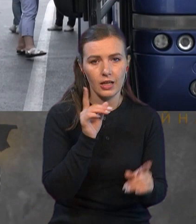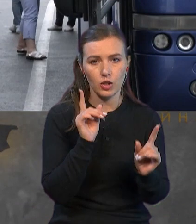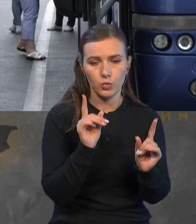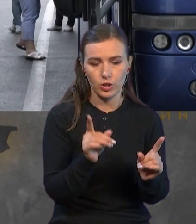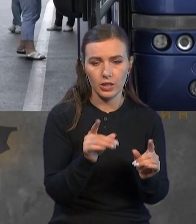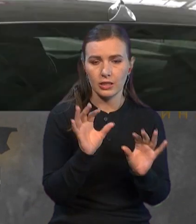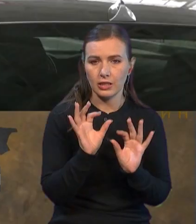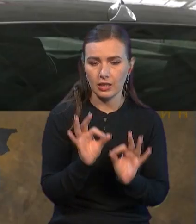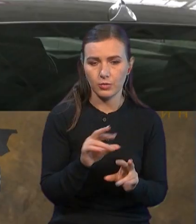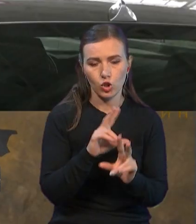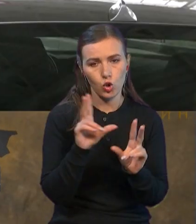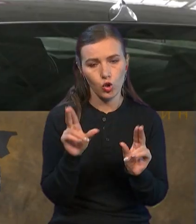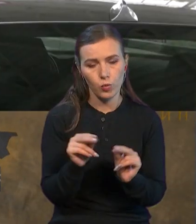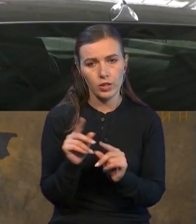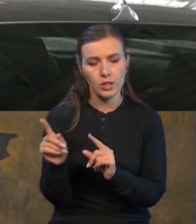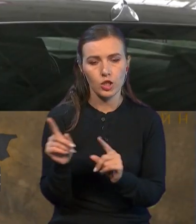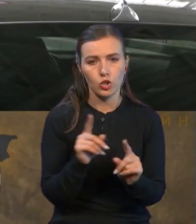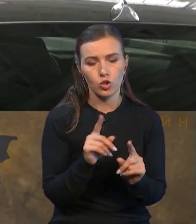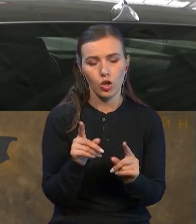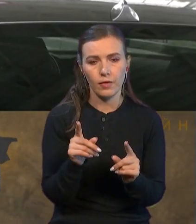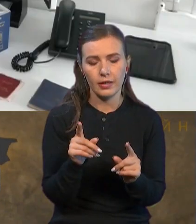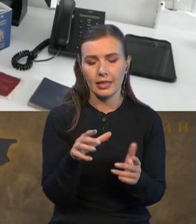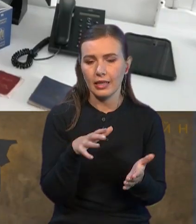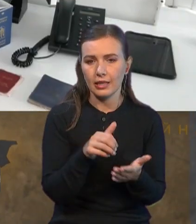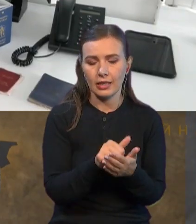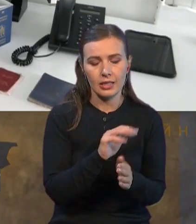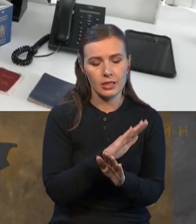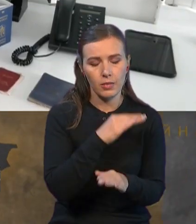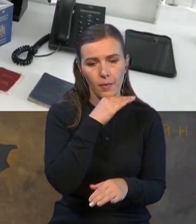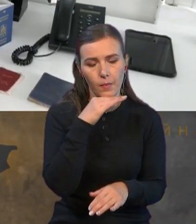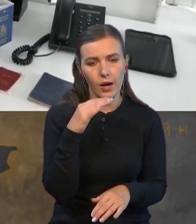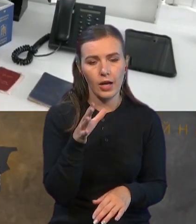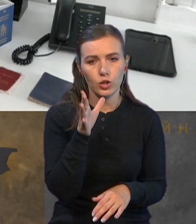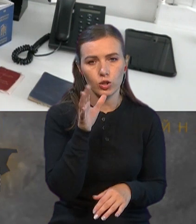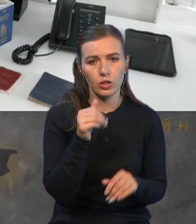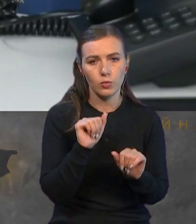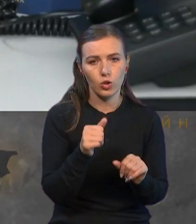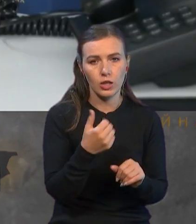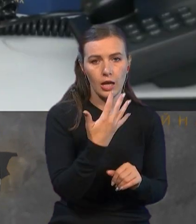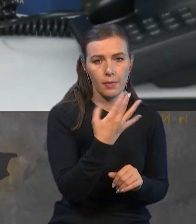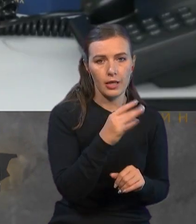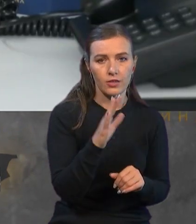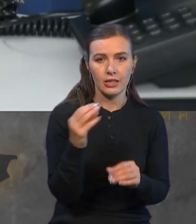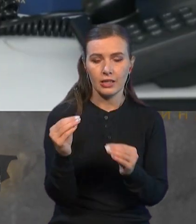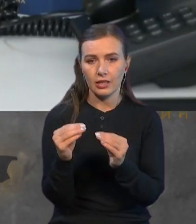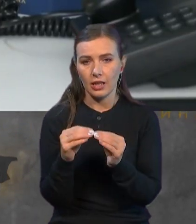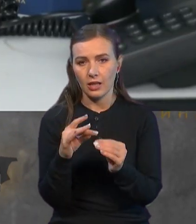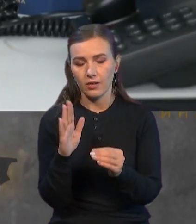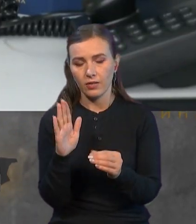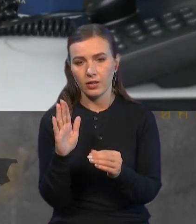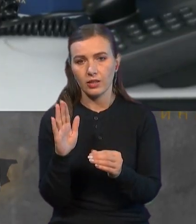обіцяю, що він не займе багато часу, можливо це буде 5 хвилин, 10 і